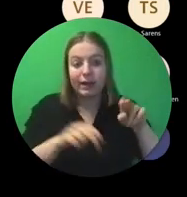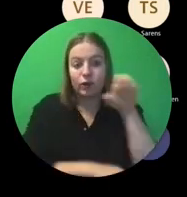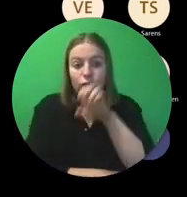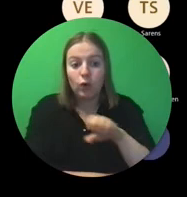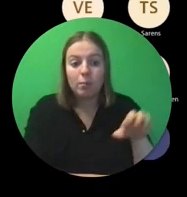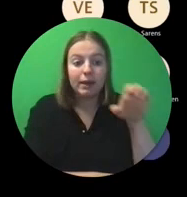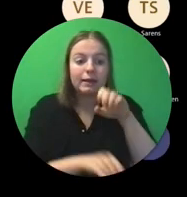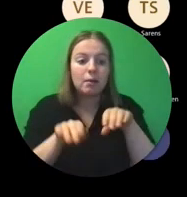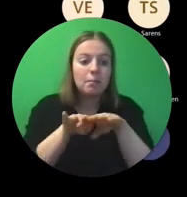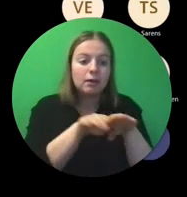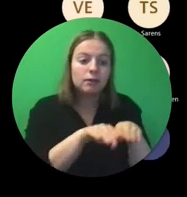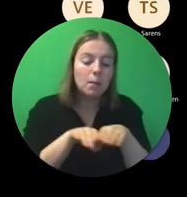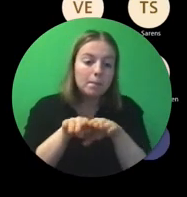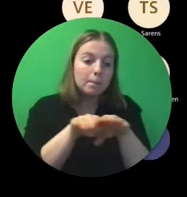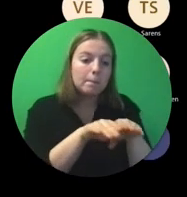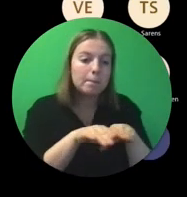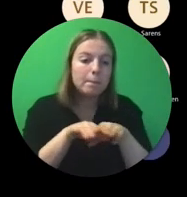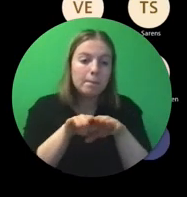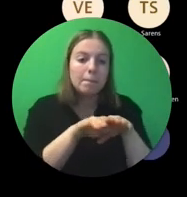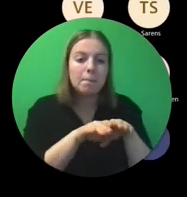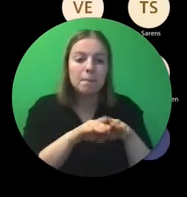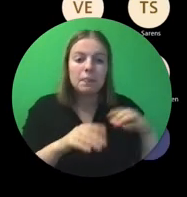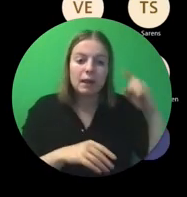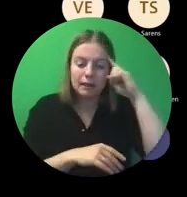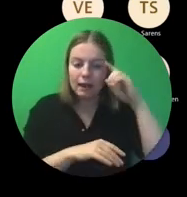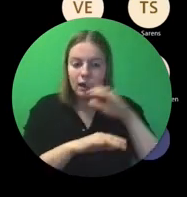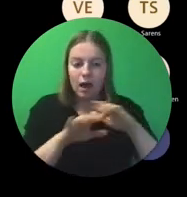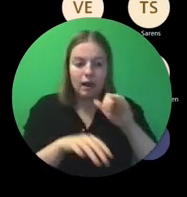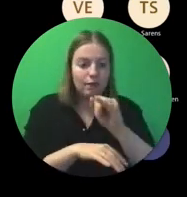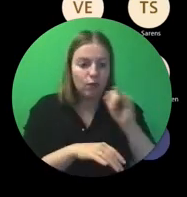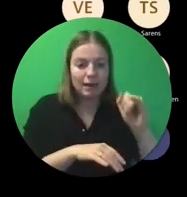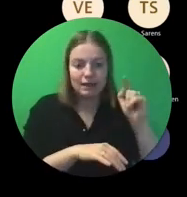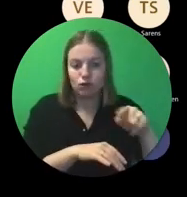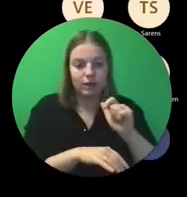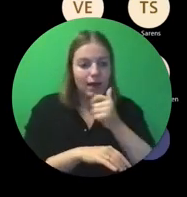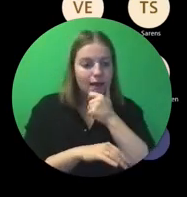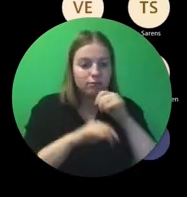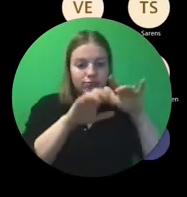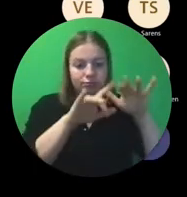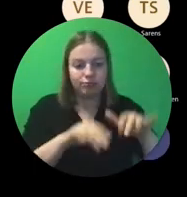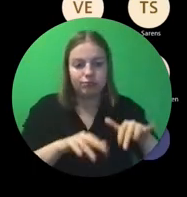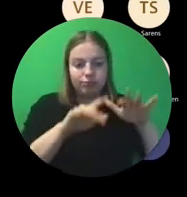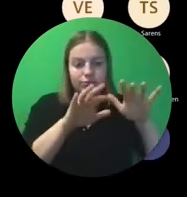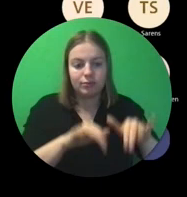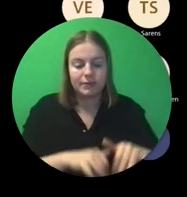platform. De informatie daar moet sowieso in het Engels beschikbaar zijn.